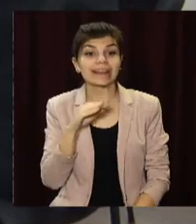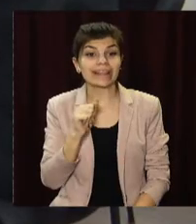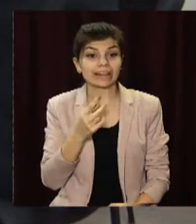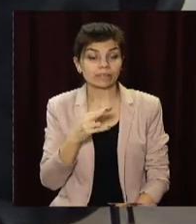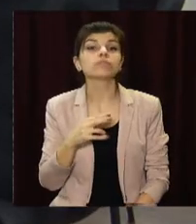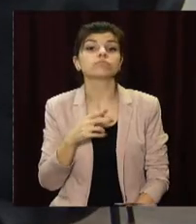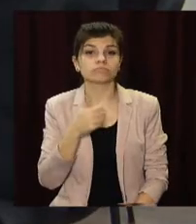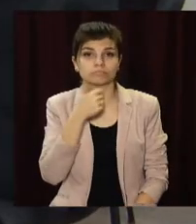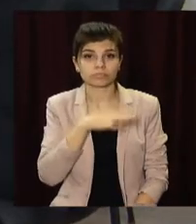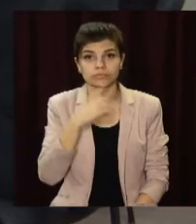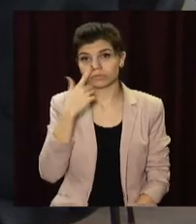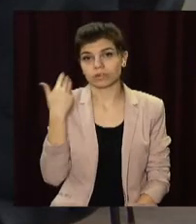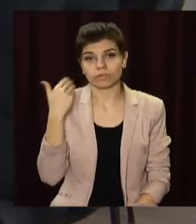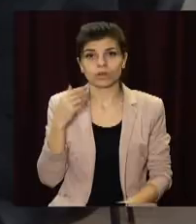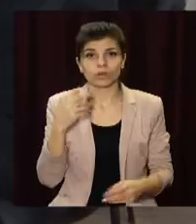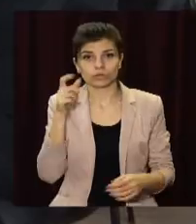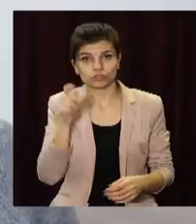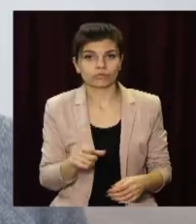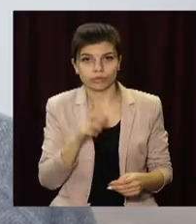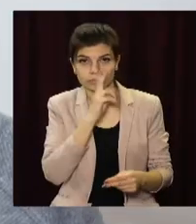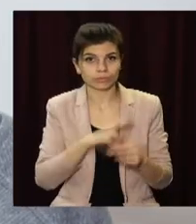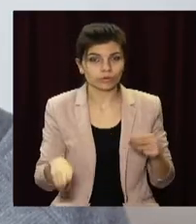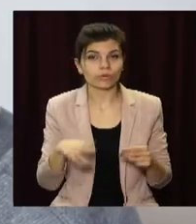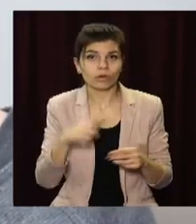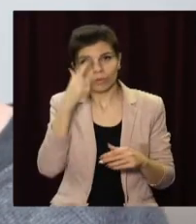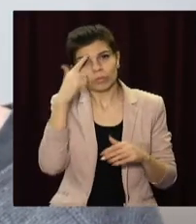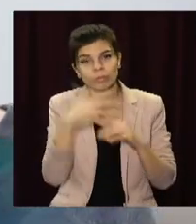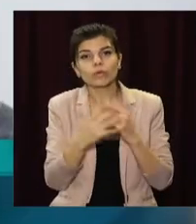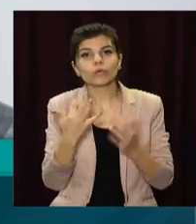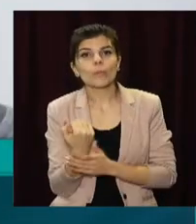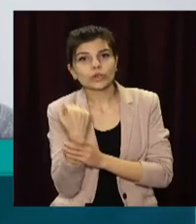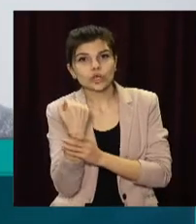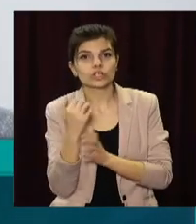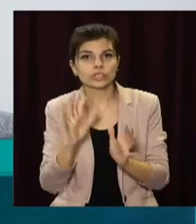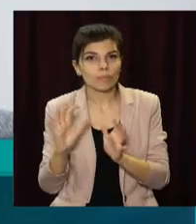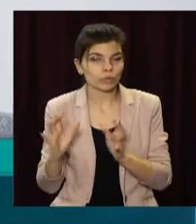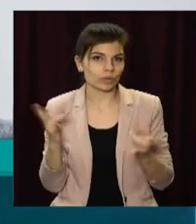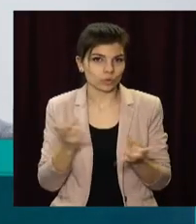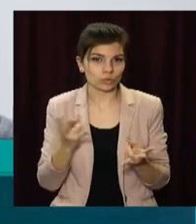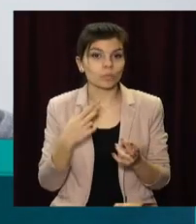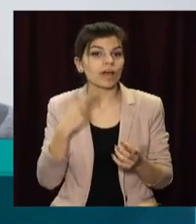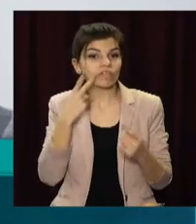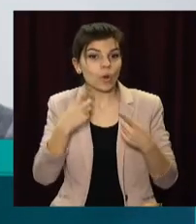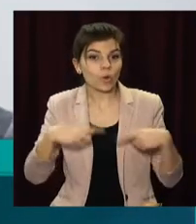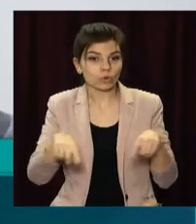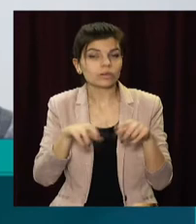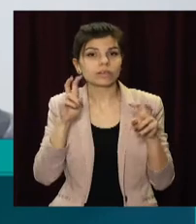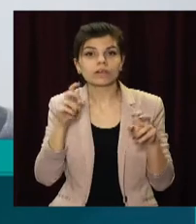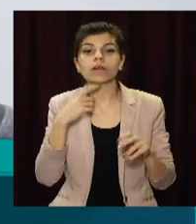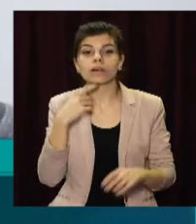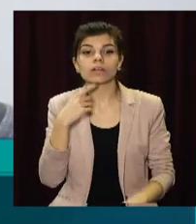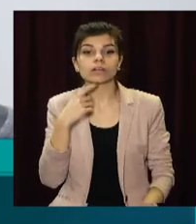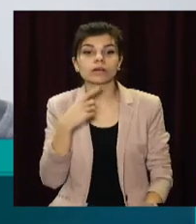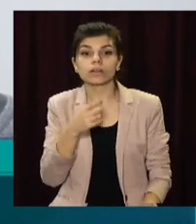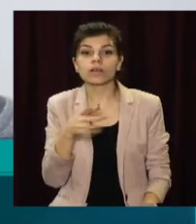розуміє, наскільки важлива підтримка та турбота. В самой організації ми всегда говоримо одну і ту же фразу – «звід до свого, по своє». Ніхто ніколи